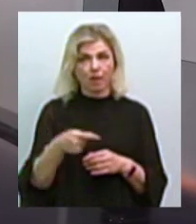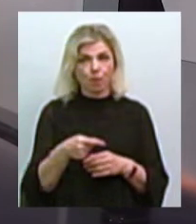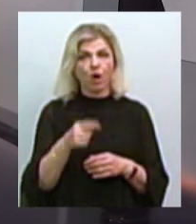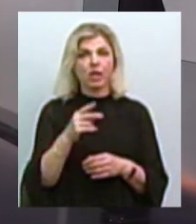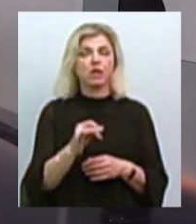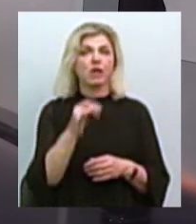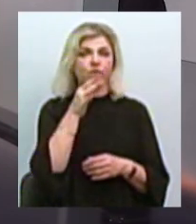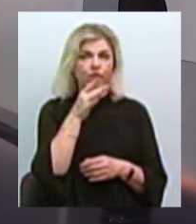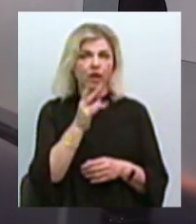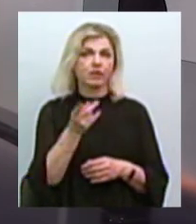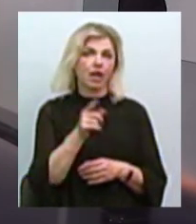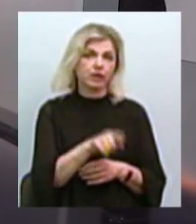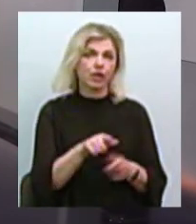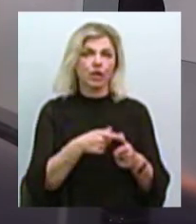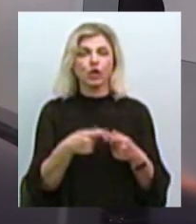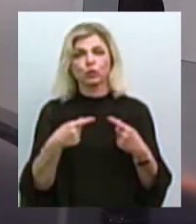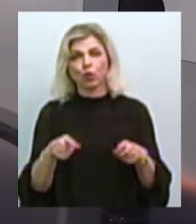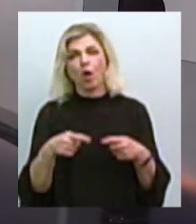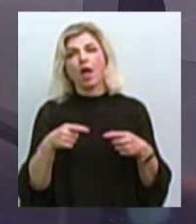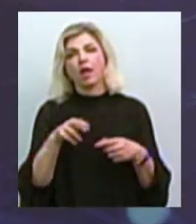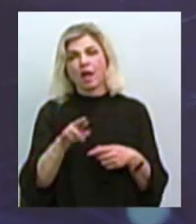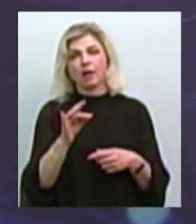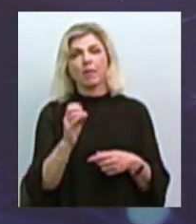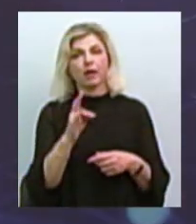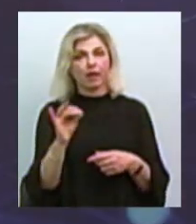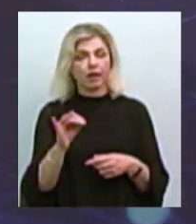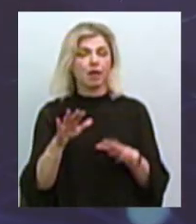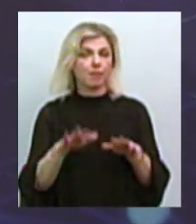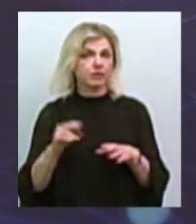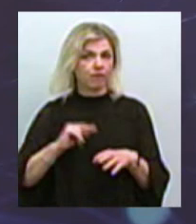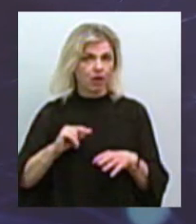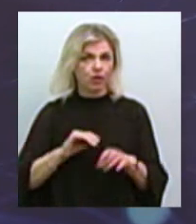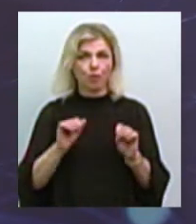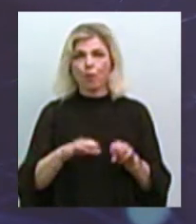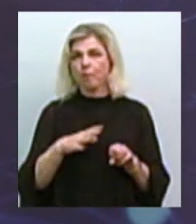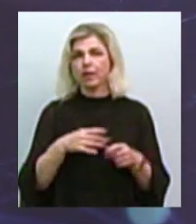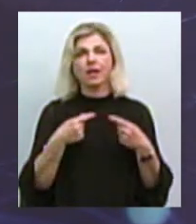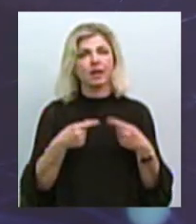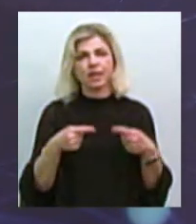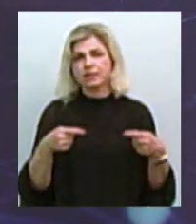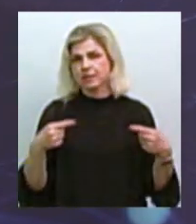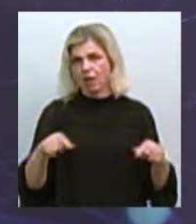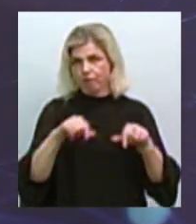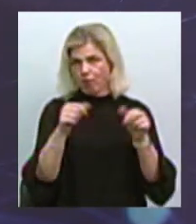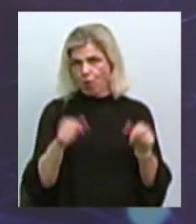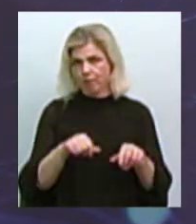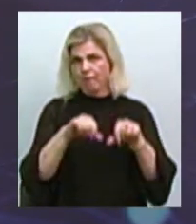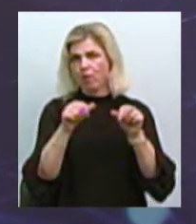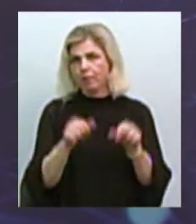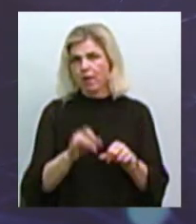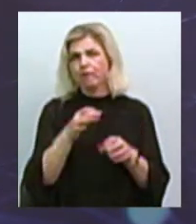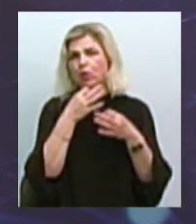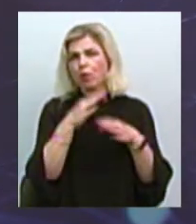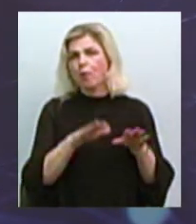на безпосередньо ті чи інші ярмарки вакансій, яка відбувається, вона може бути в різній формі, в різному форматі. Будь в якому